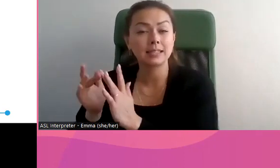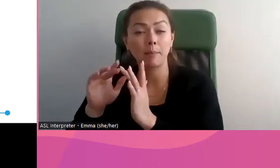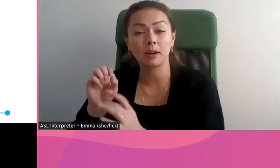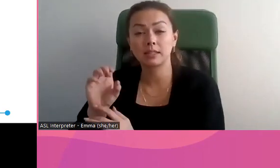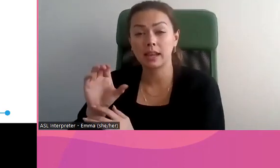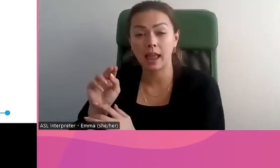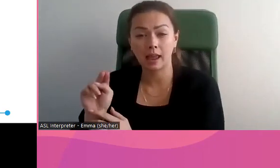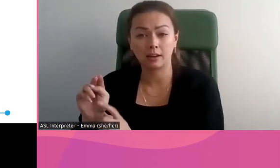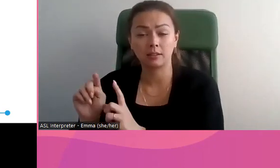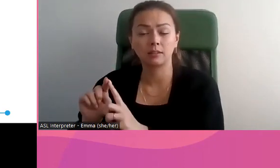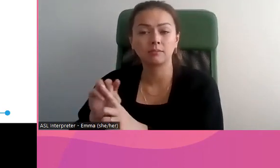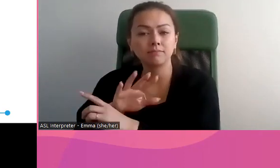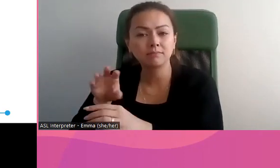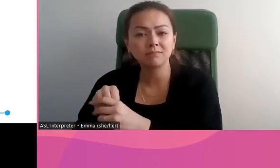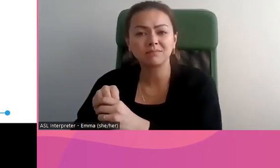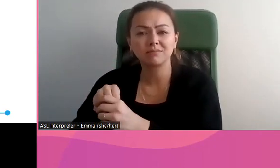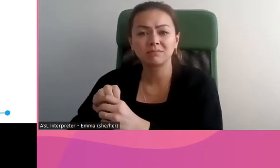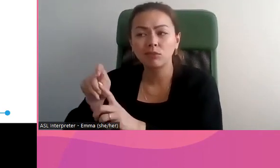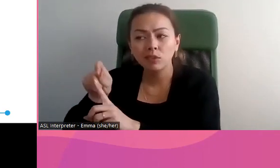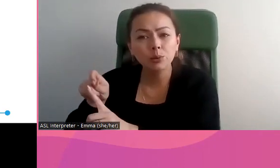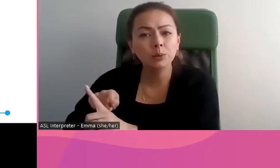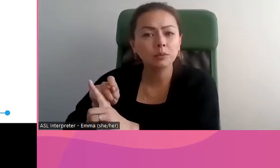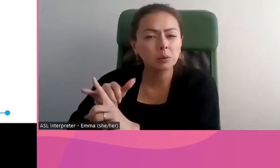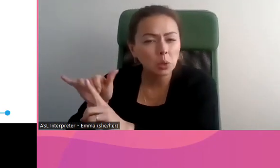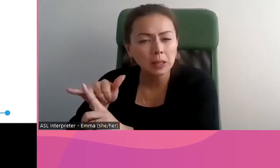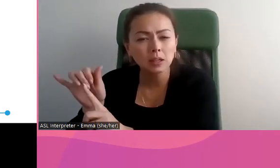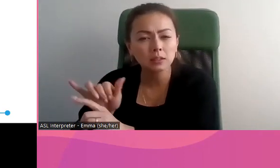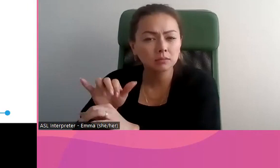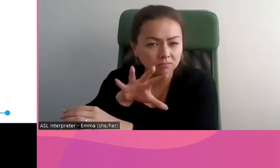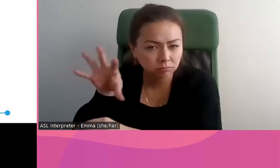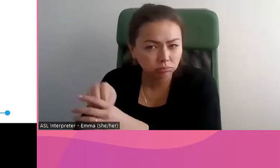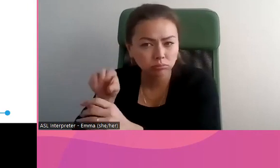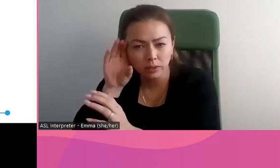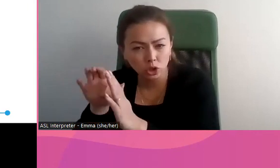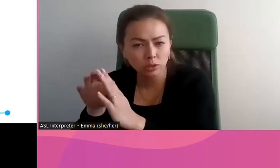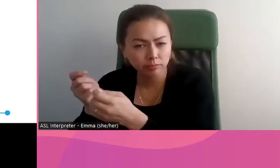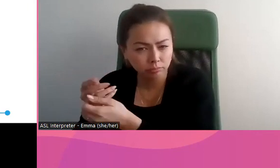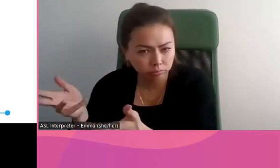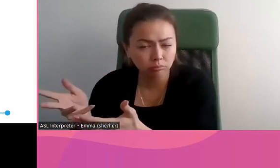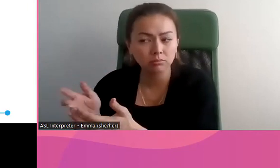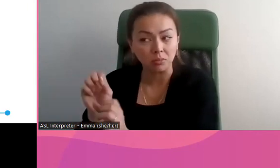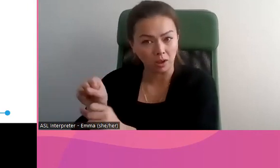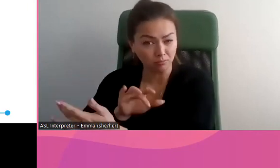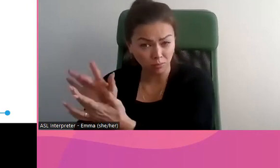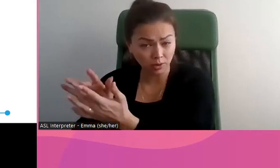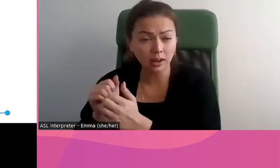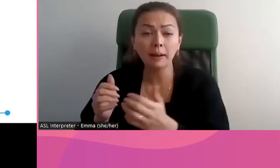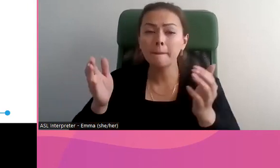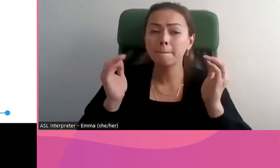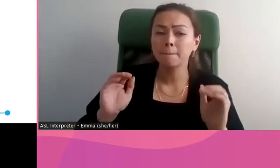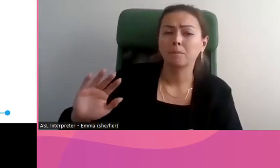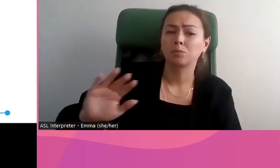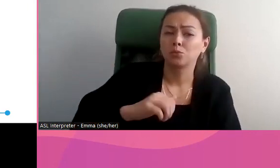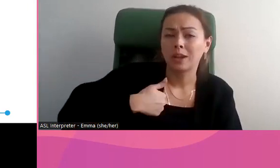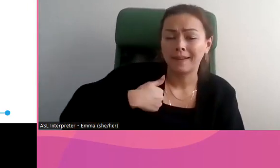ont aussi prévu la protection des personnes qui sont assujetties au